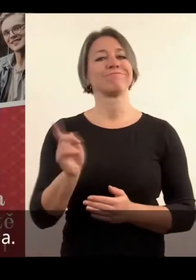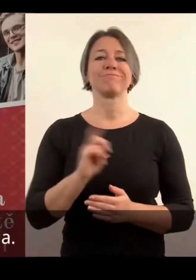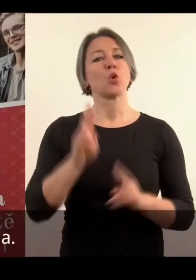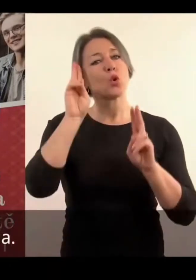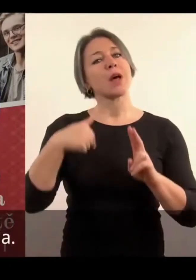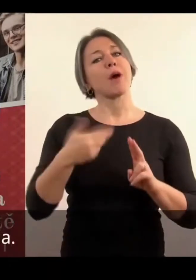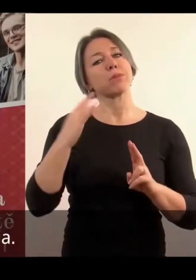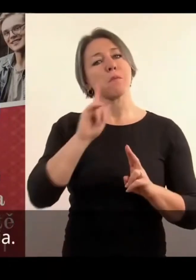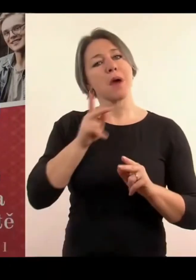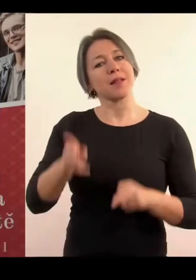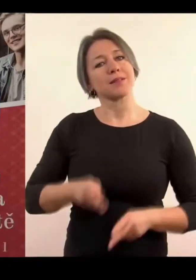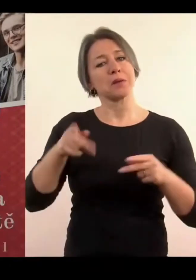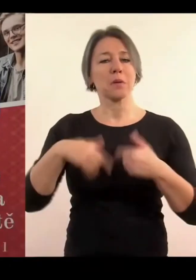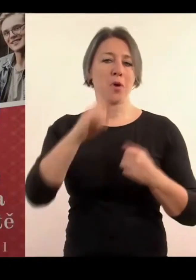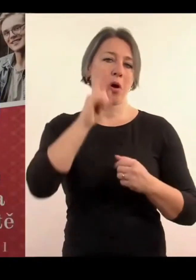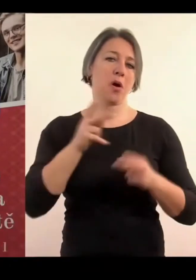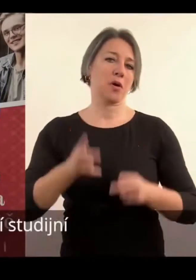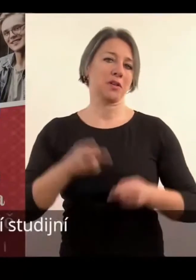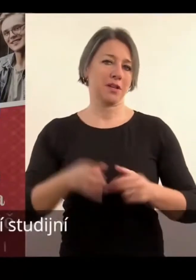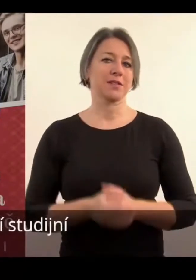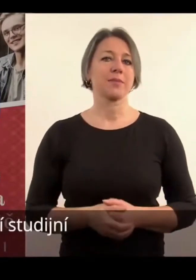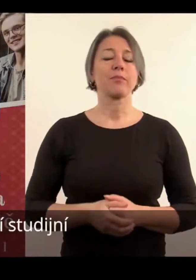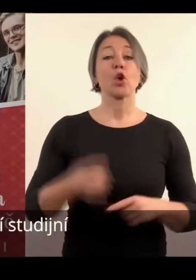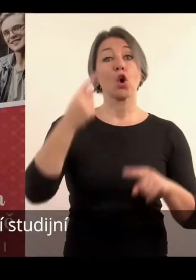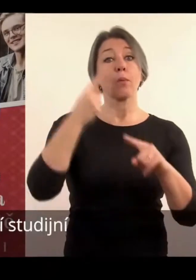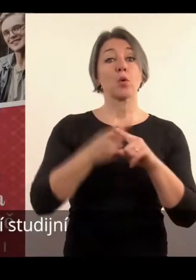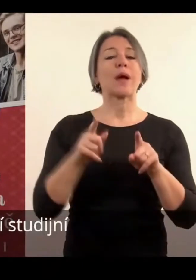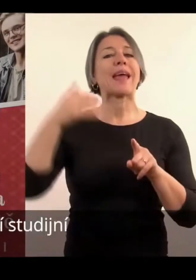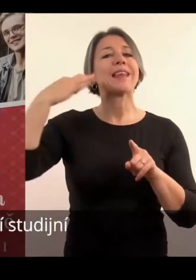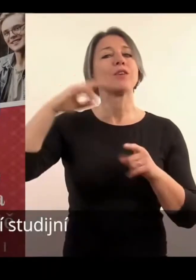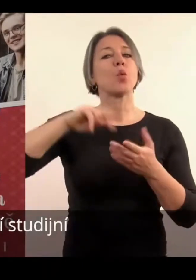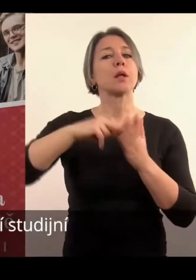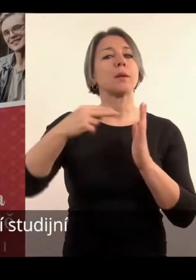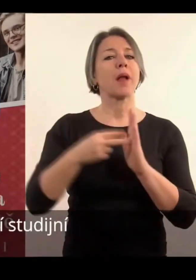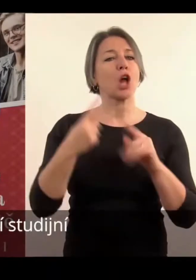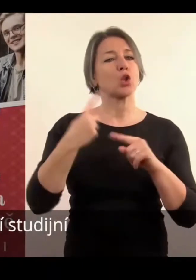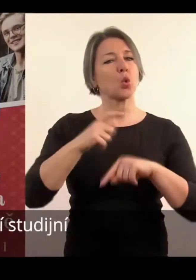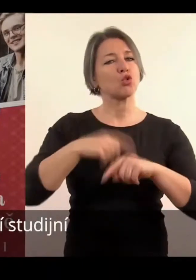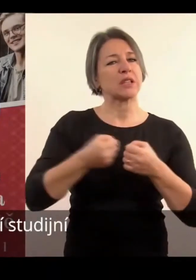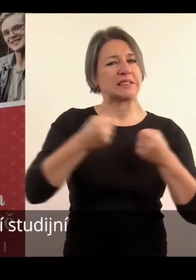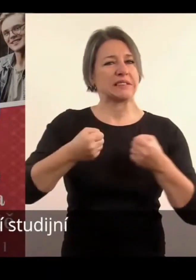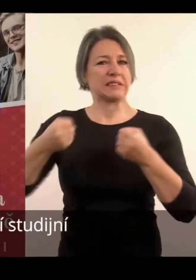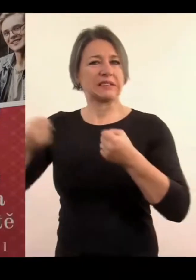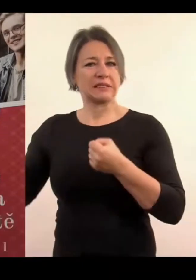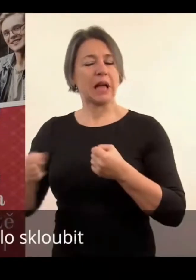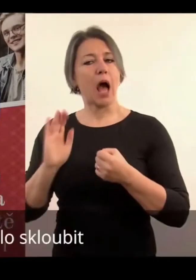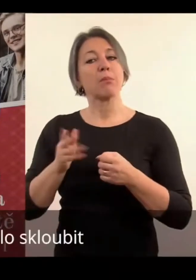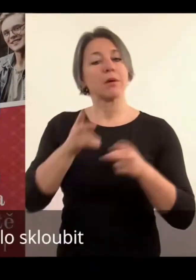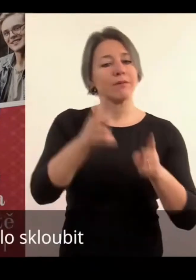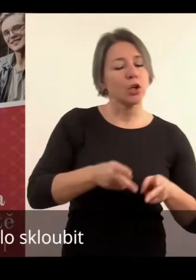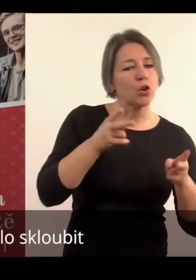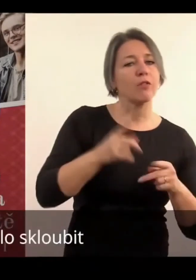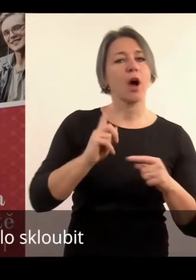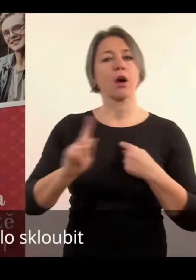studia. Zároveň můžete mít individuální studijní plán, rozložené studium na delší dobu, aby se